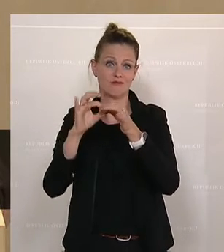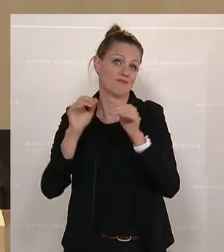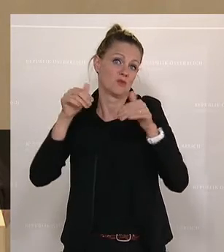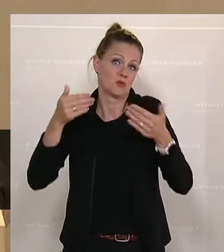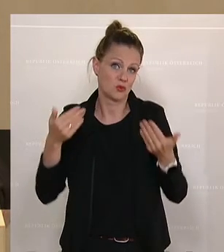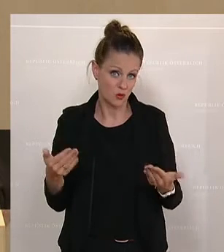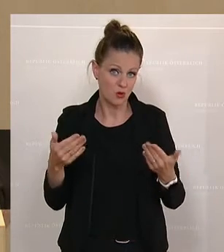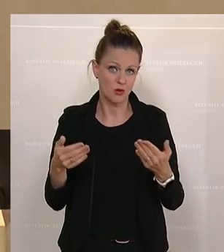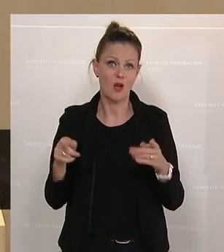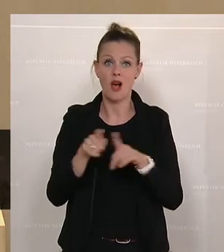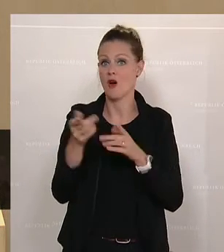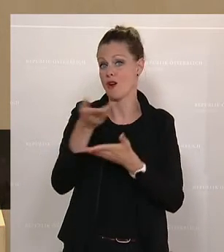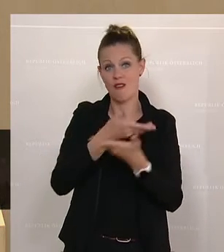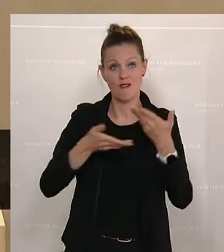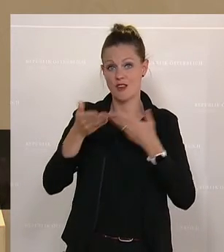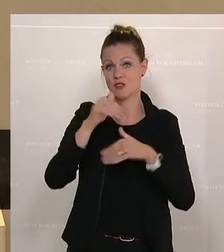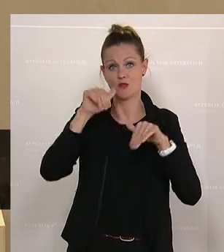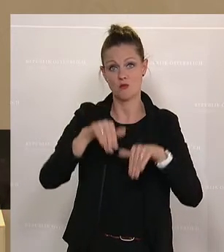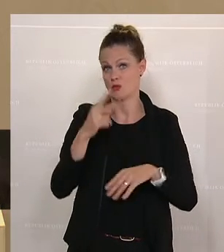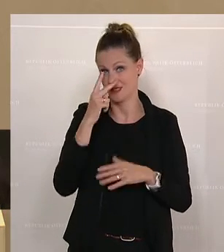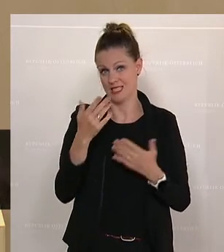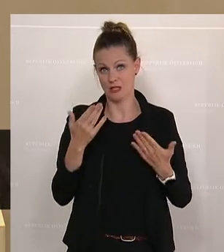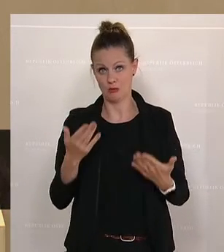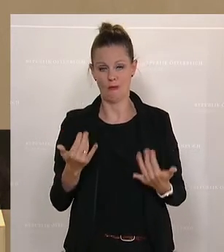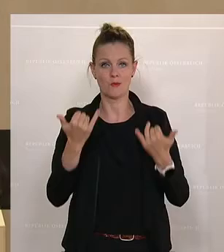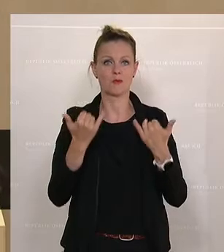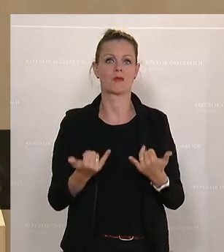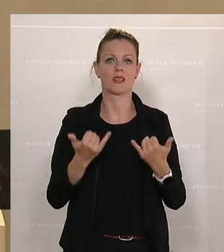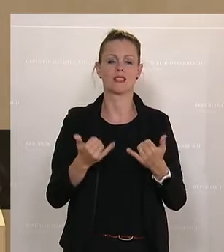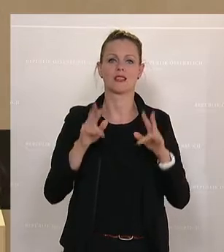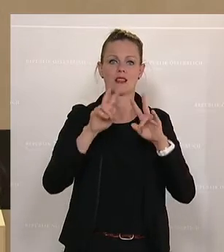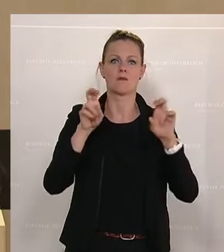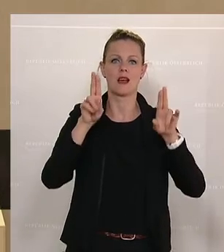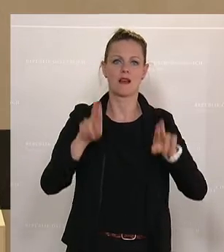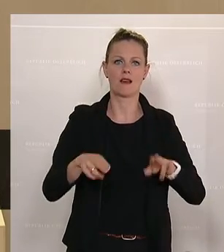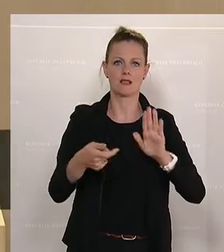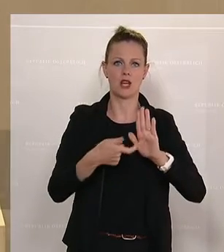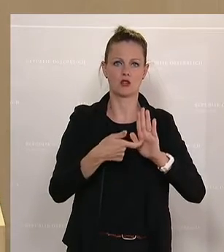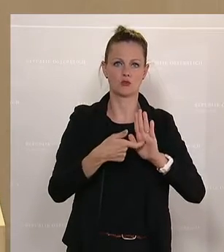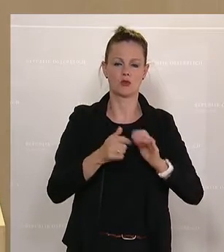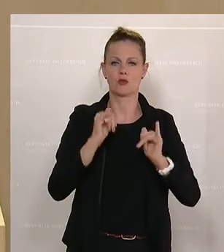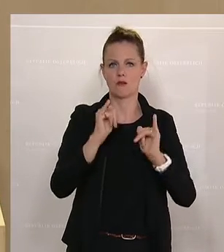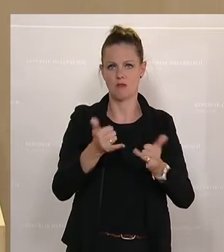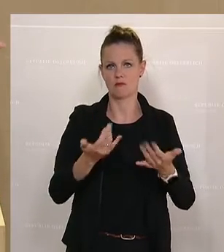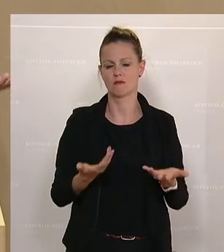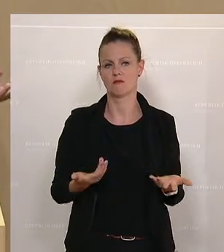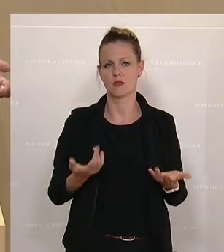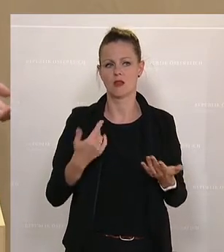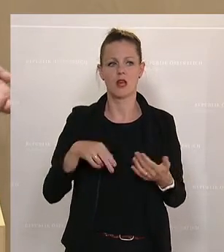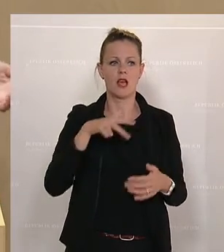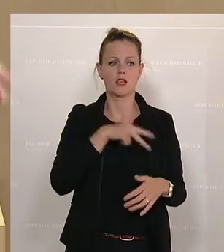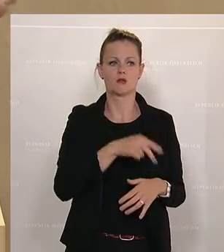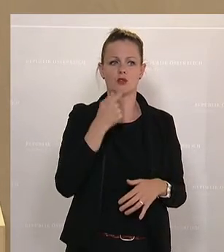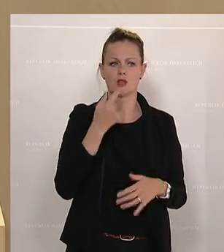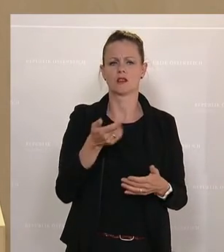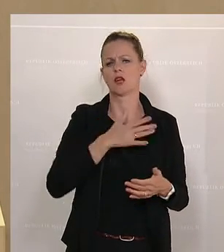insbesondere auch die Wirtschaft nicht. Und jetzt zum Rechtsanspruch. Es ist natürlich einfach, wenn die SPÖ hergeht und